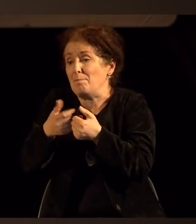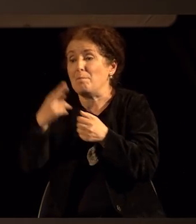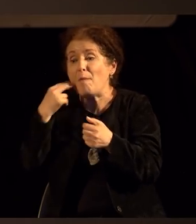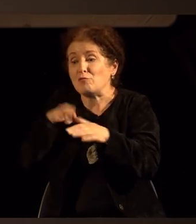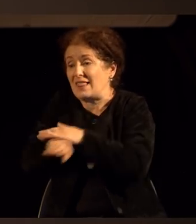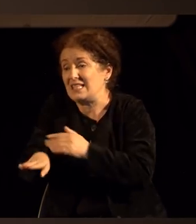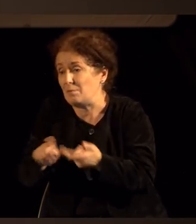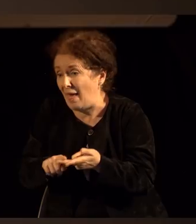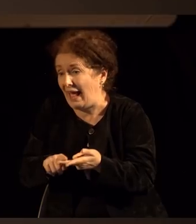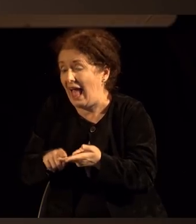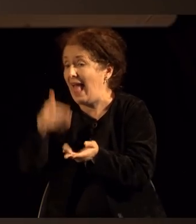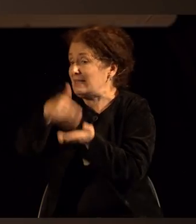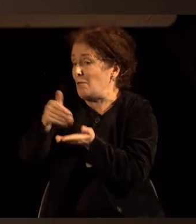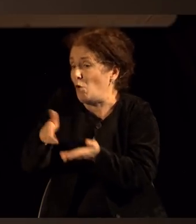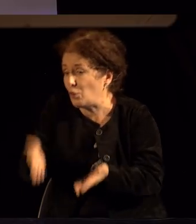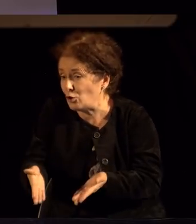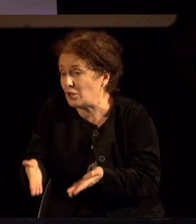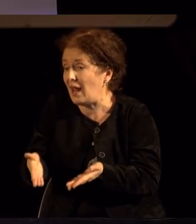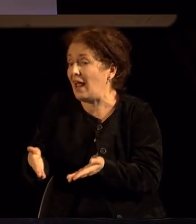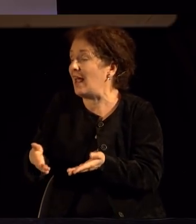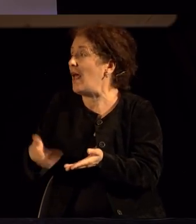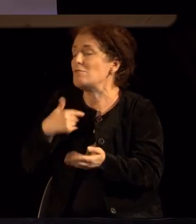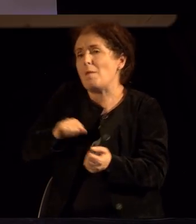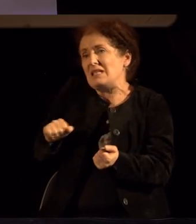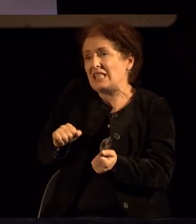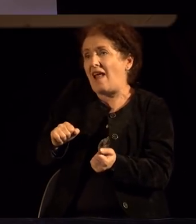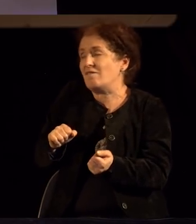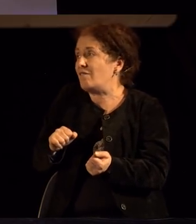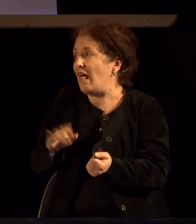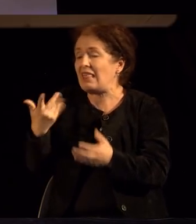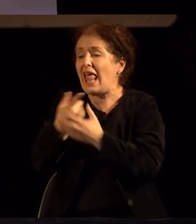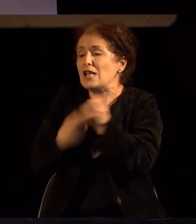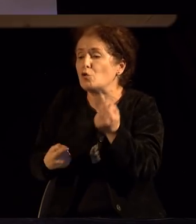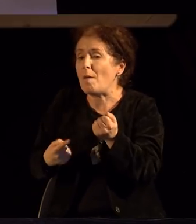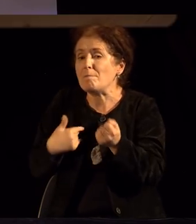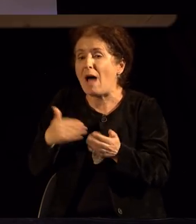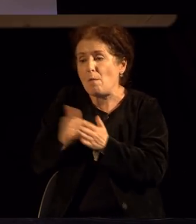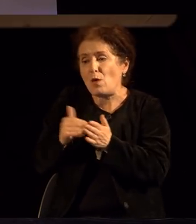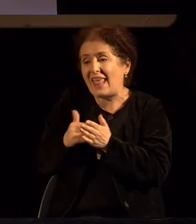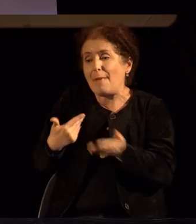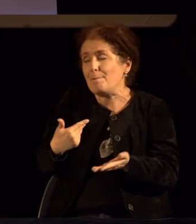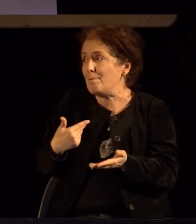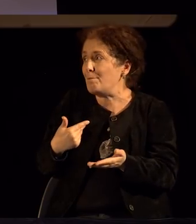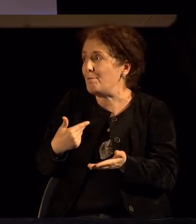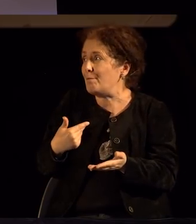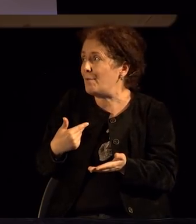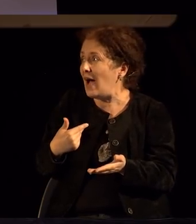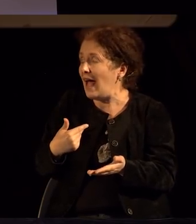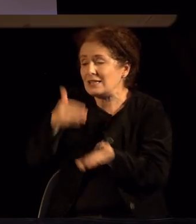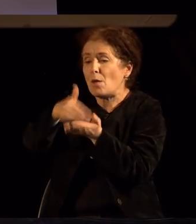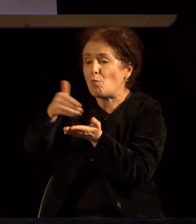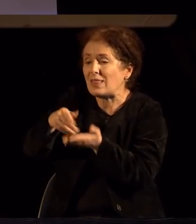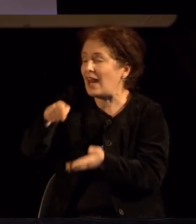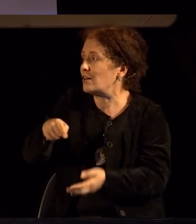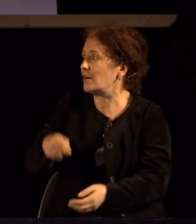или да не се потроши желбата, пото имаме страф да не ја изгубиме потребата, односно да се потроши